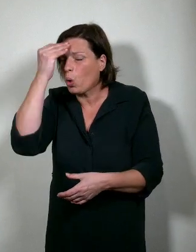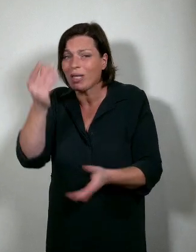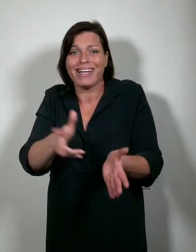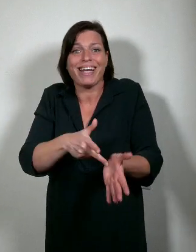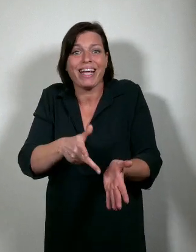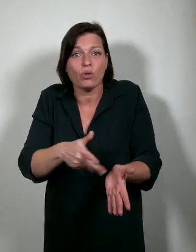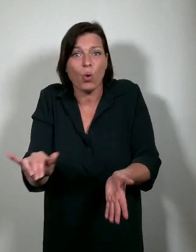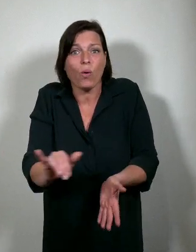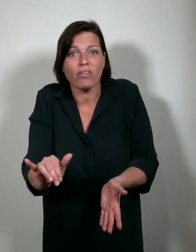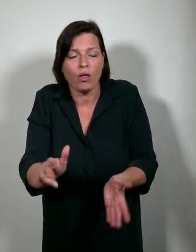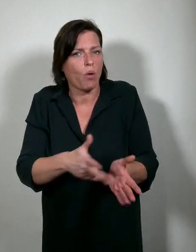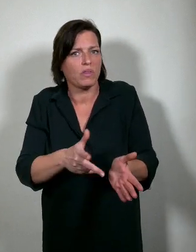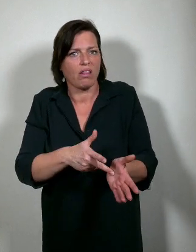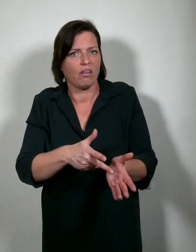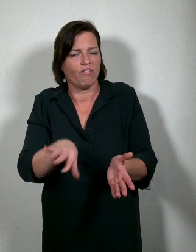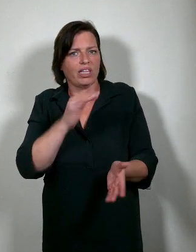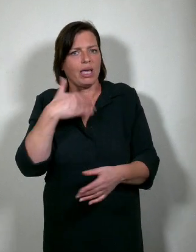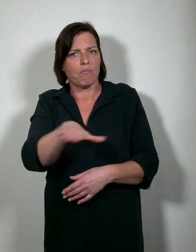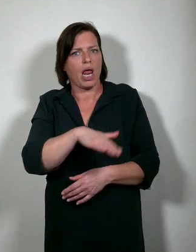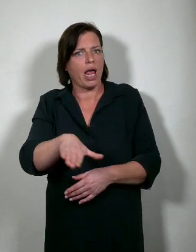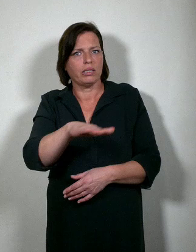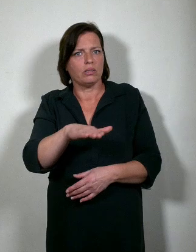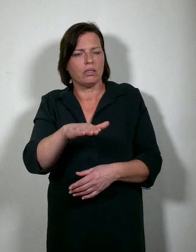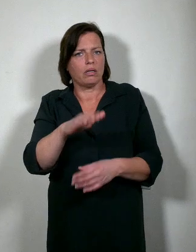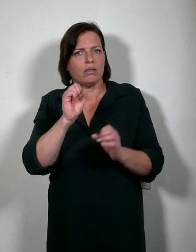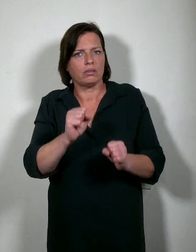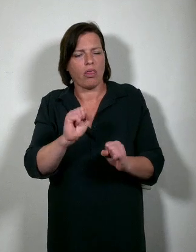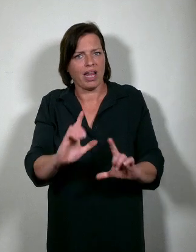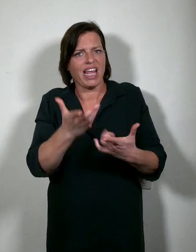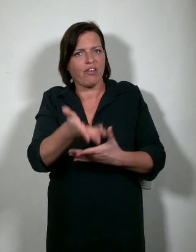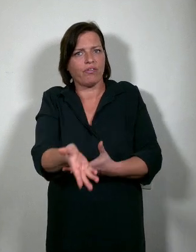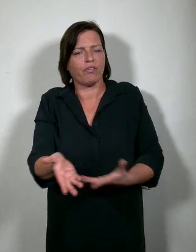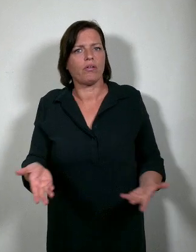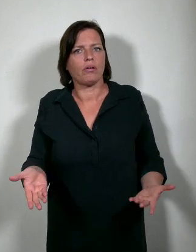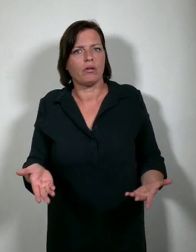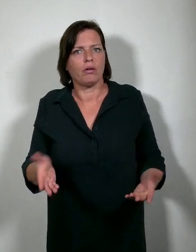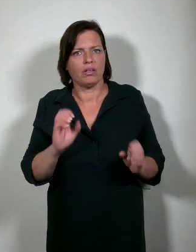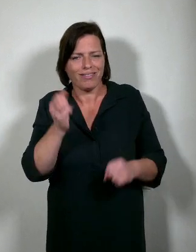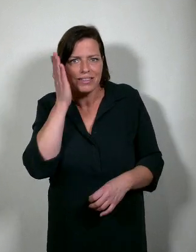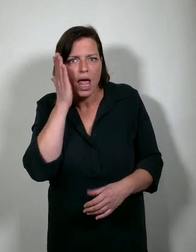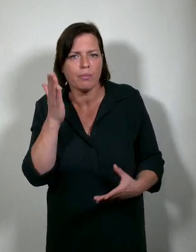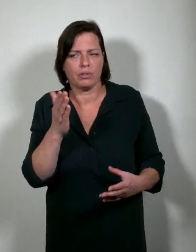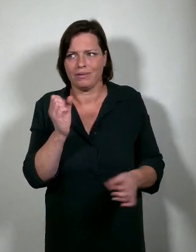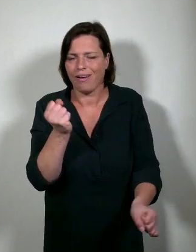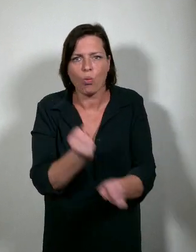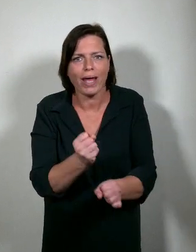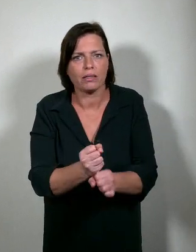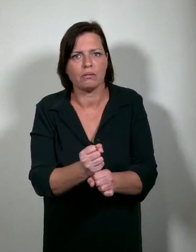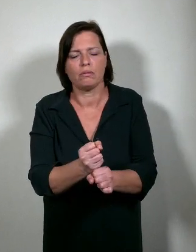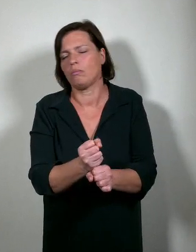gaan omdat ze geen plek vinden om te leven, om te slapen, om te werken.